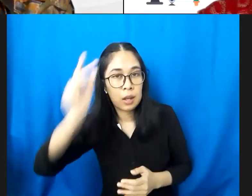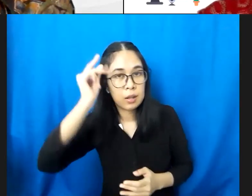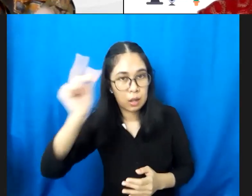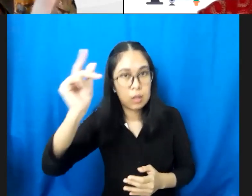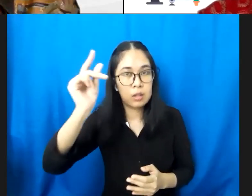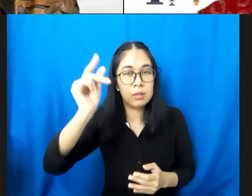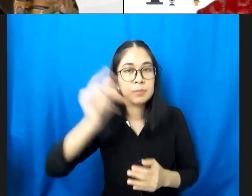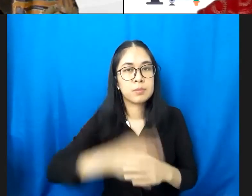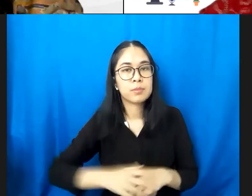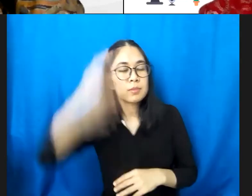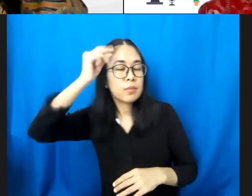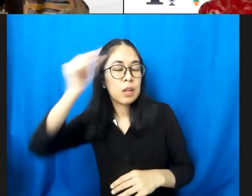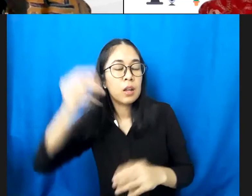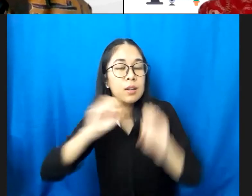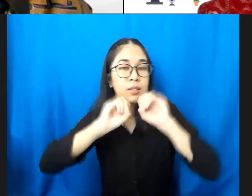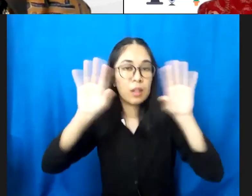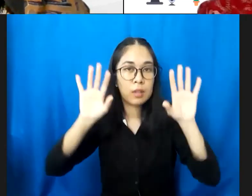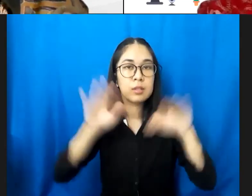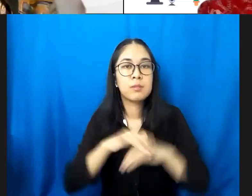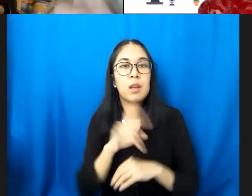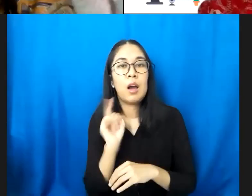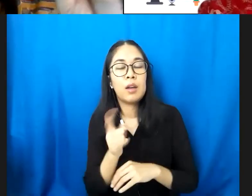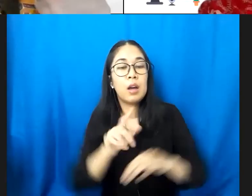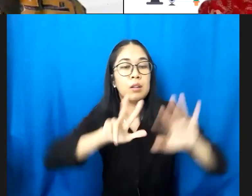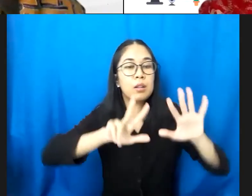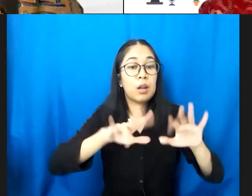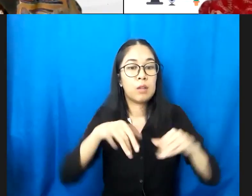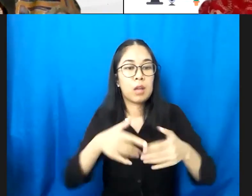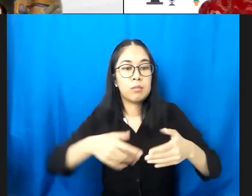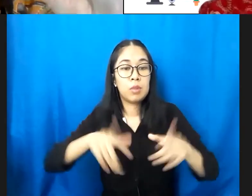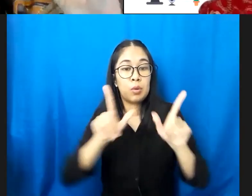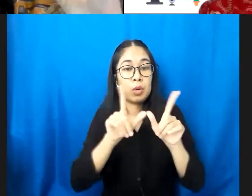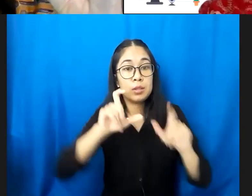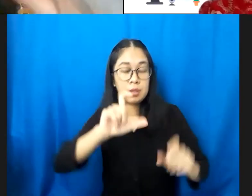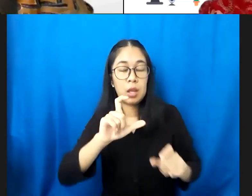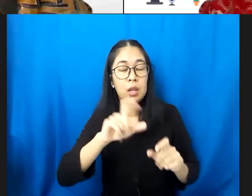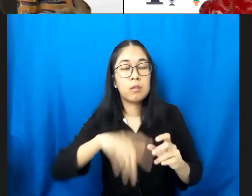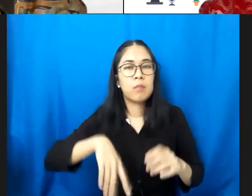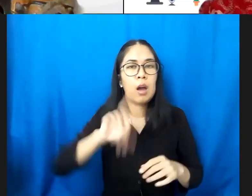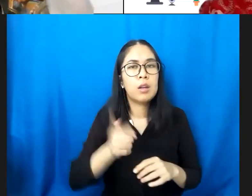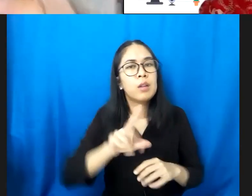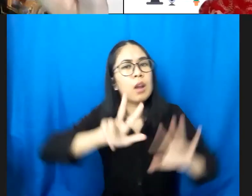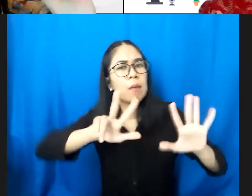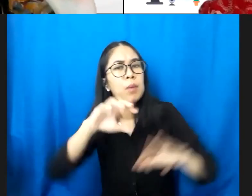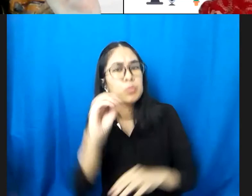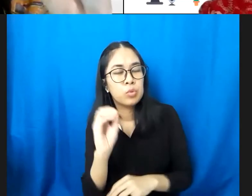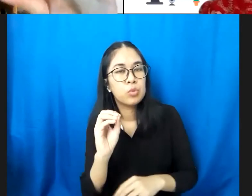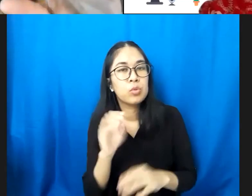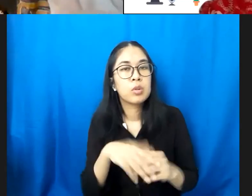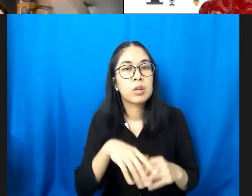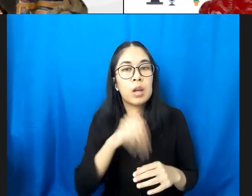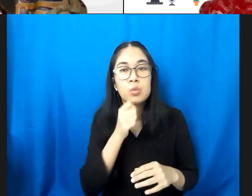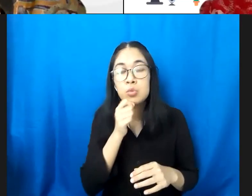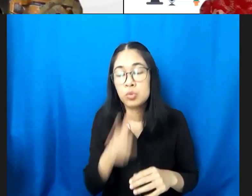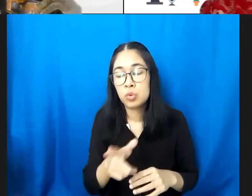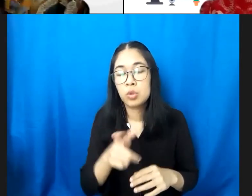jelas jamban ada 80 yang belum punya dari dana desa berapa diusulkan ke provinsi berapa eh ke